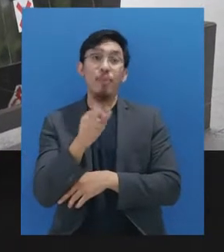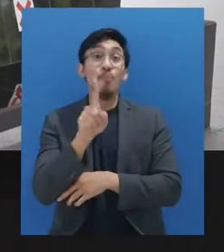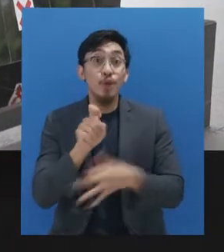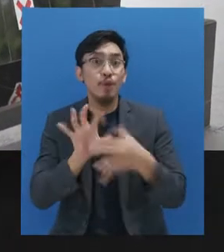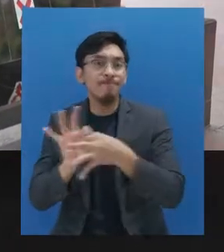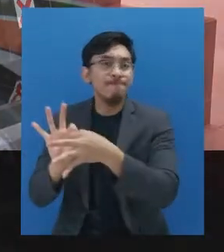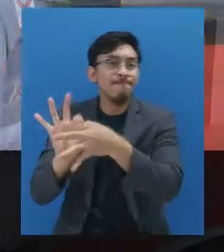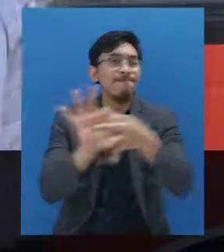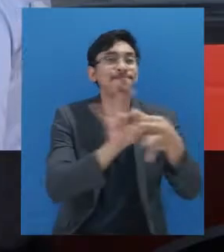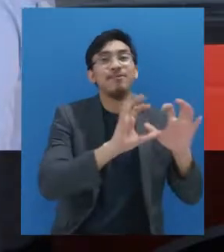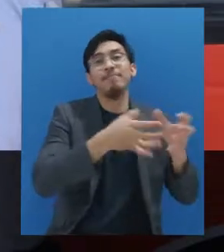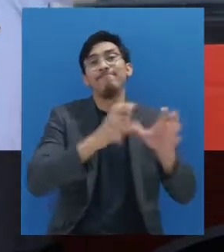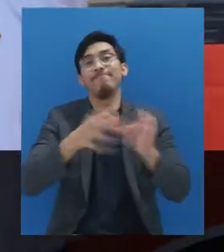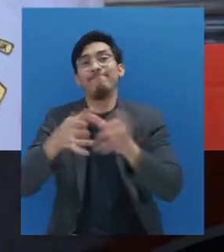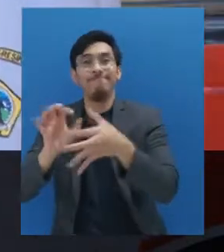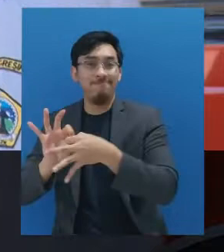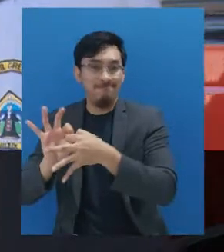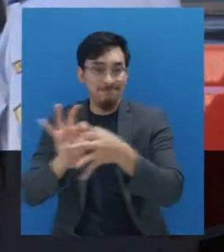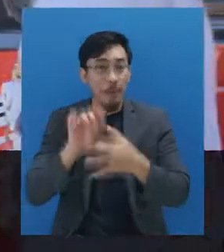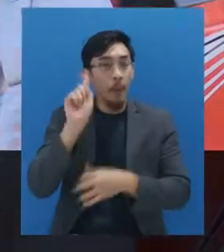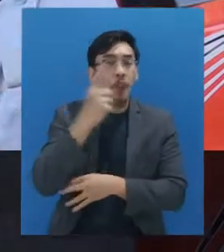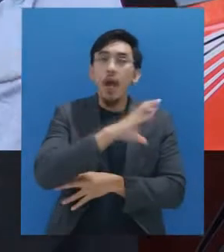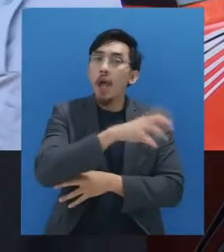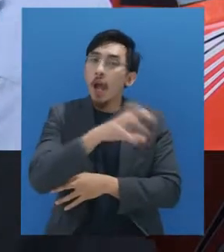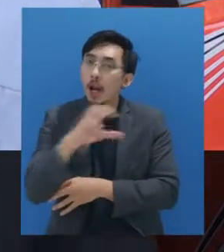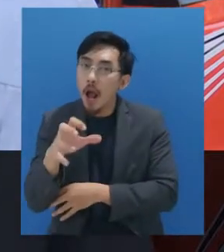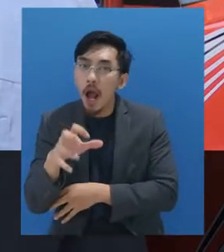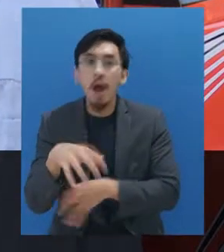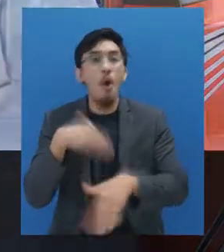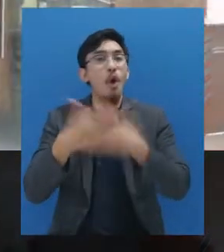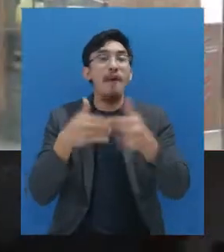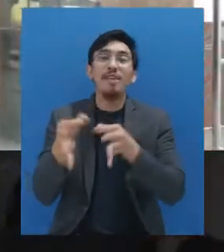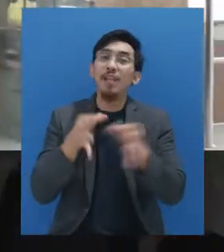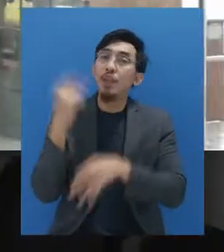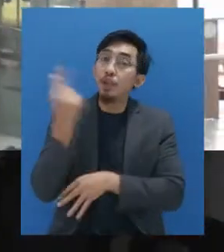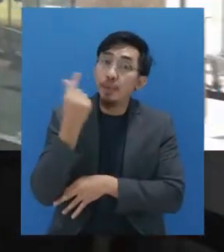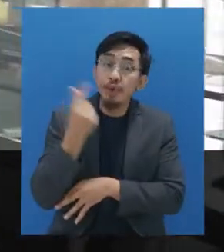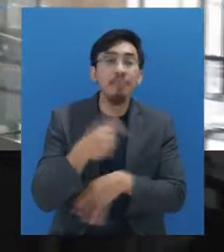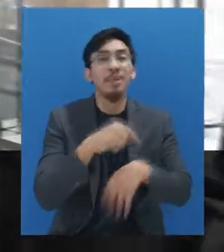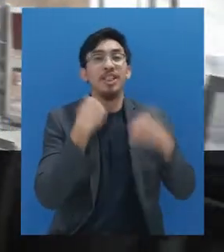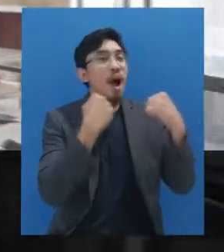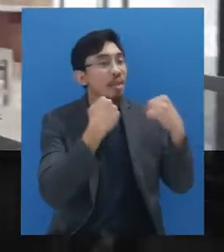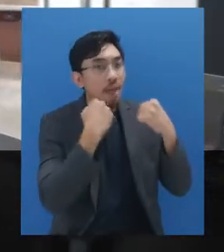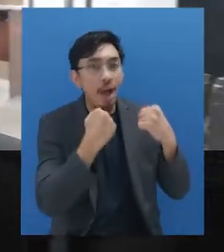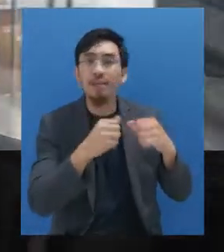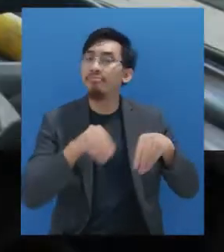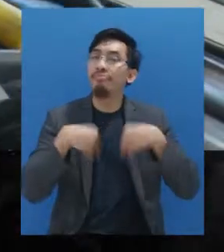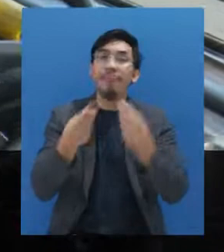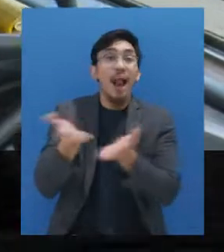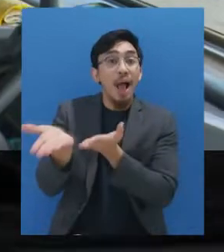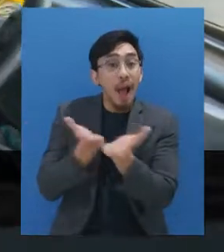memerlukan kerjasama semua pihak, mulai dari pemerintah daerah, pengelola fasilitas umum dan kesehatan,